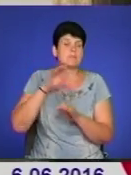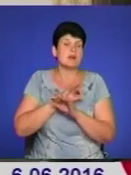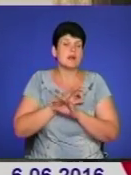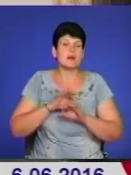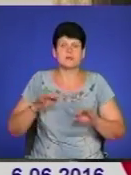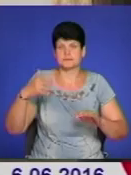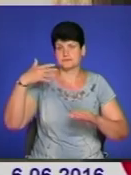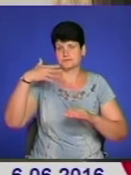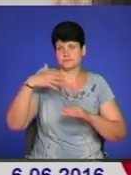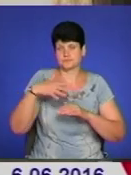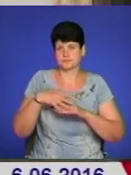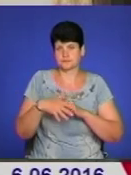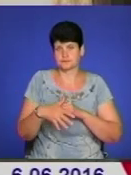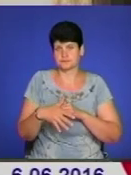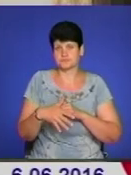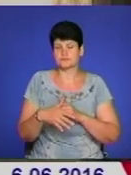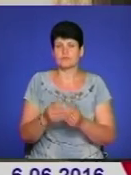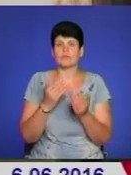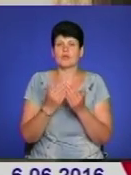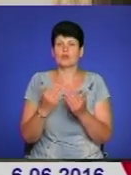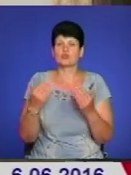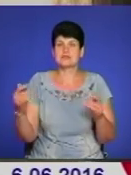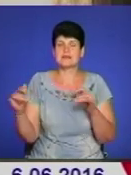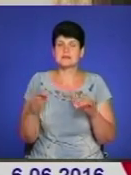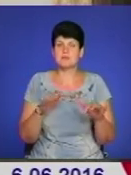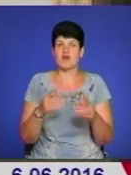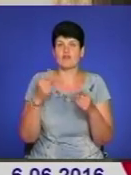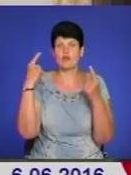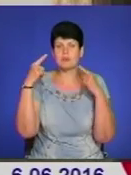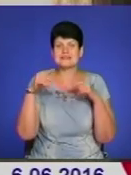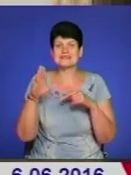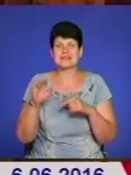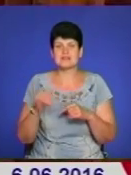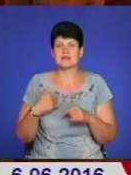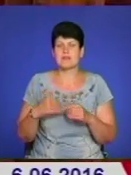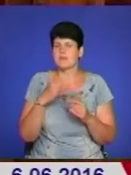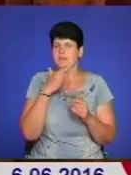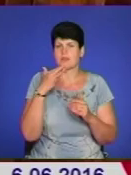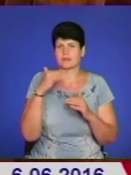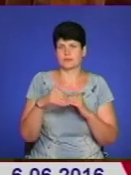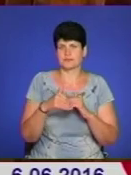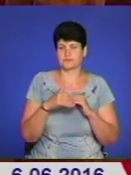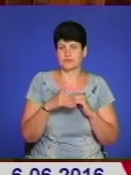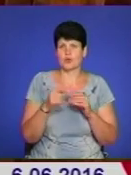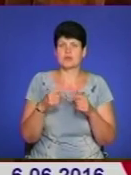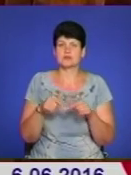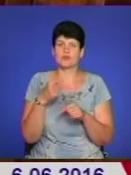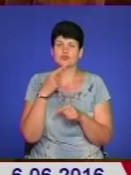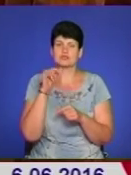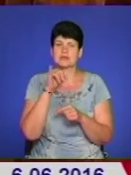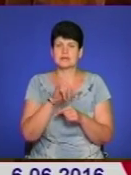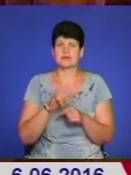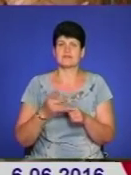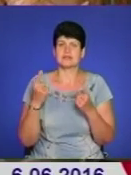в музейній справі, в мистецтві, і вони нам багато в чому допомогли. Організатори кажуть, для них велика честь